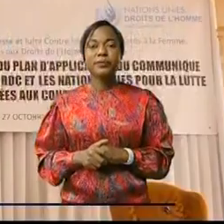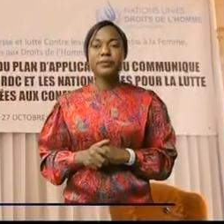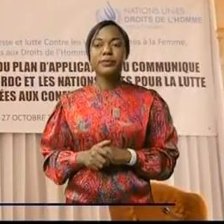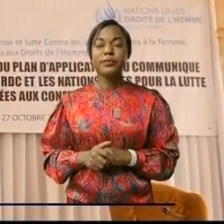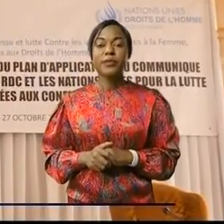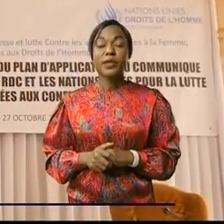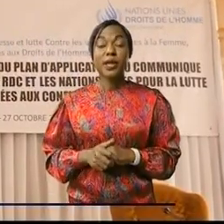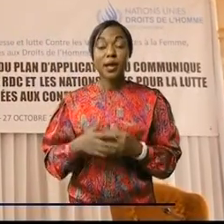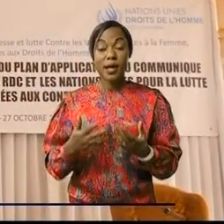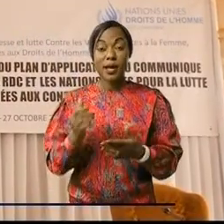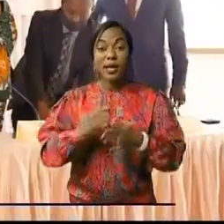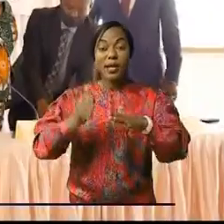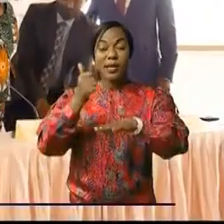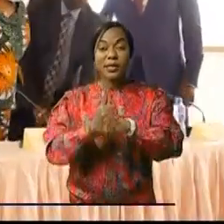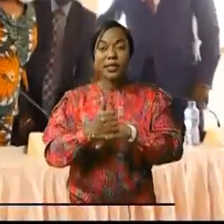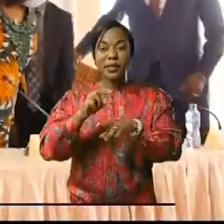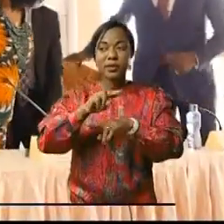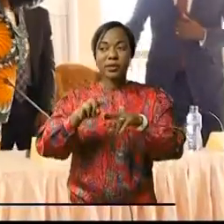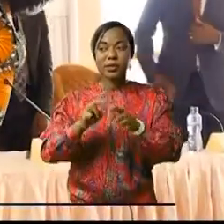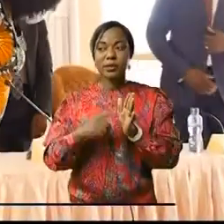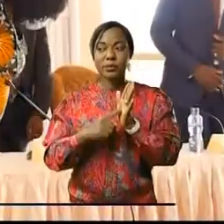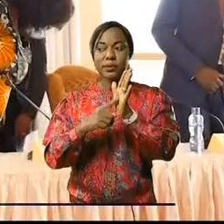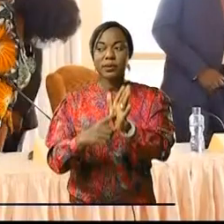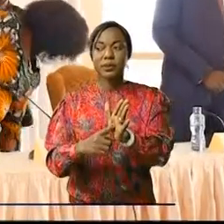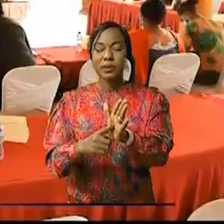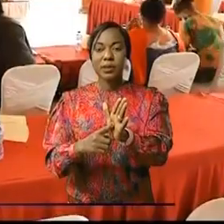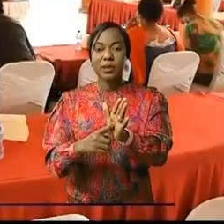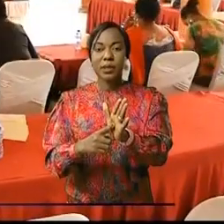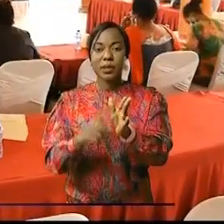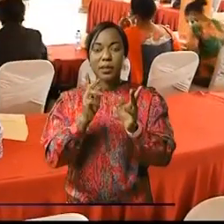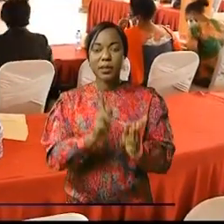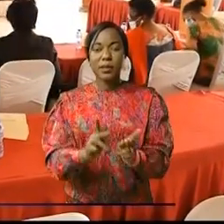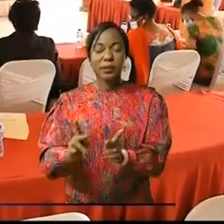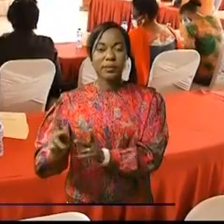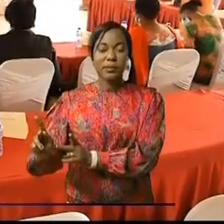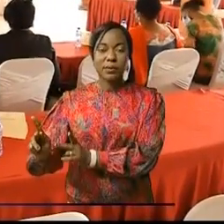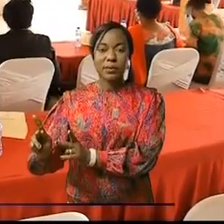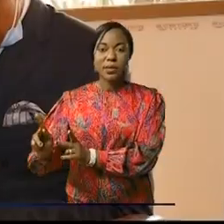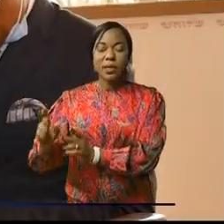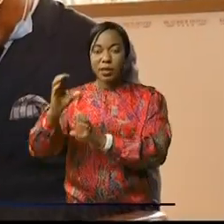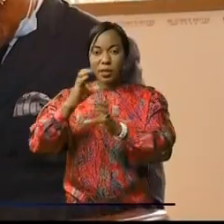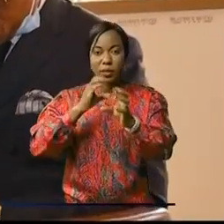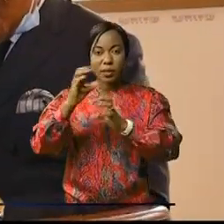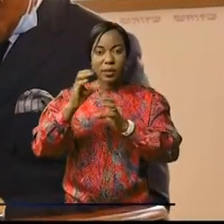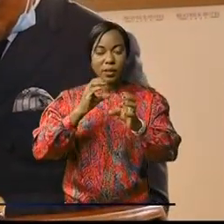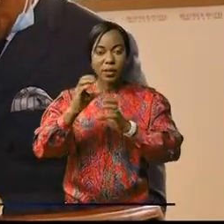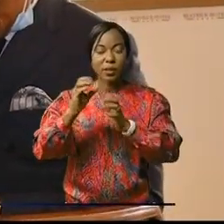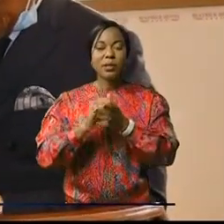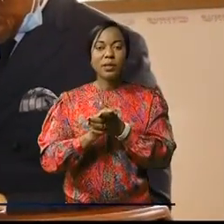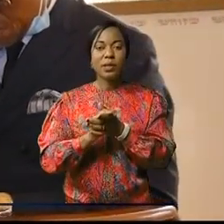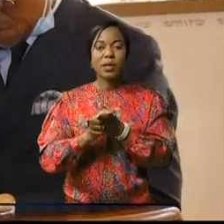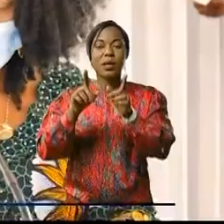Cet atelier national de présentation et d'appropriation du plan d'application du communiqué conjoint et son